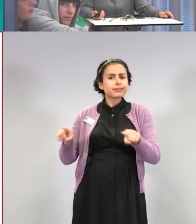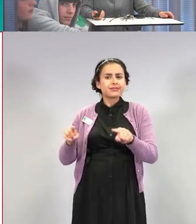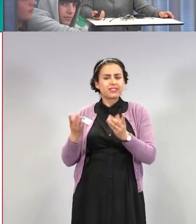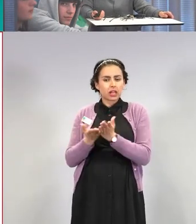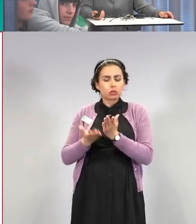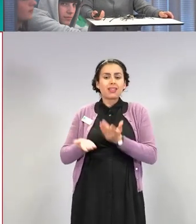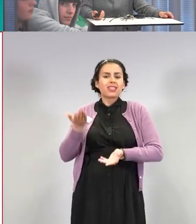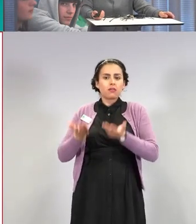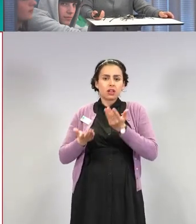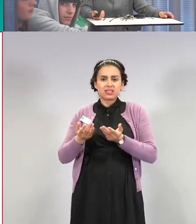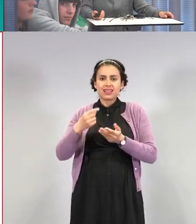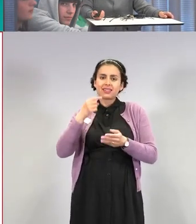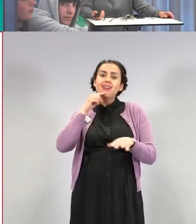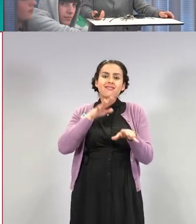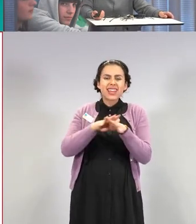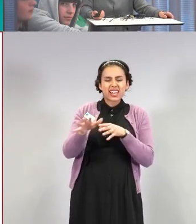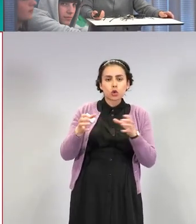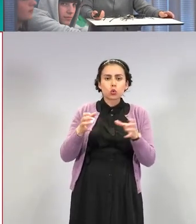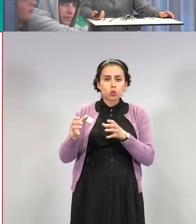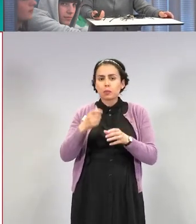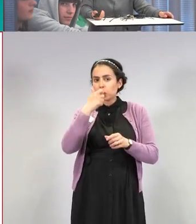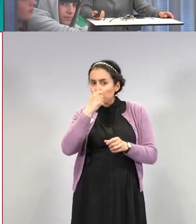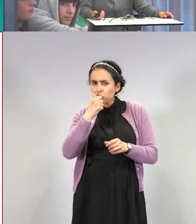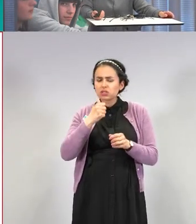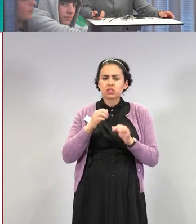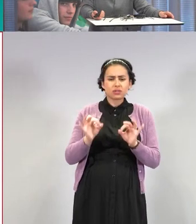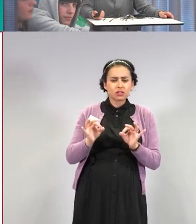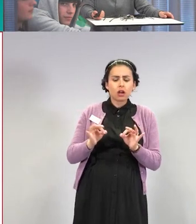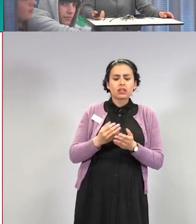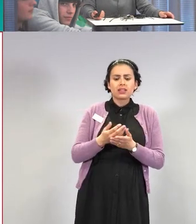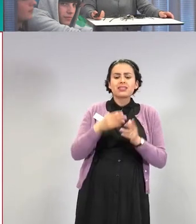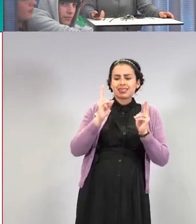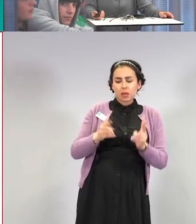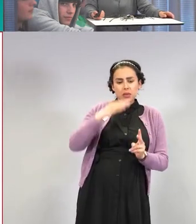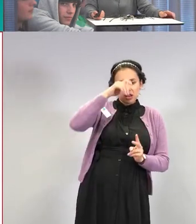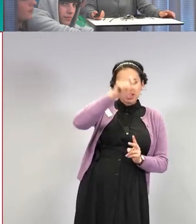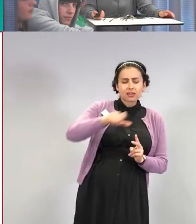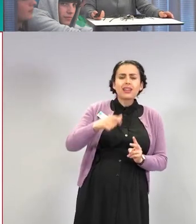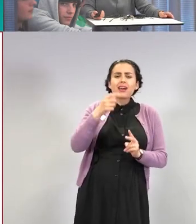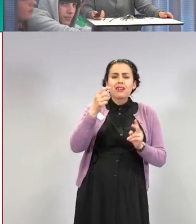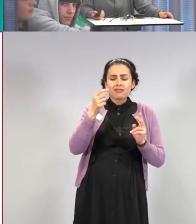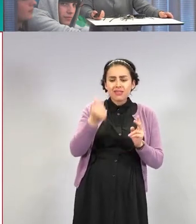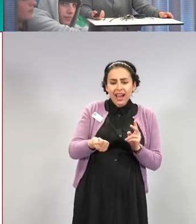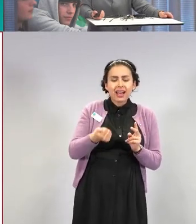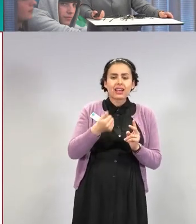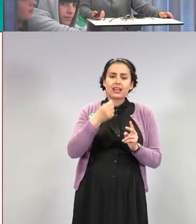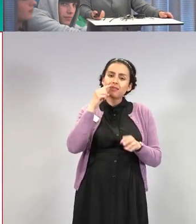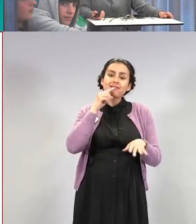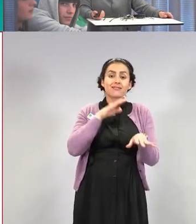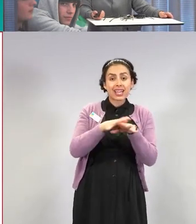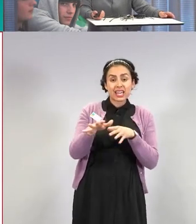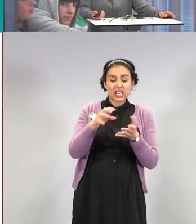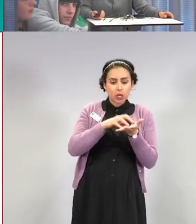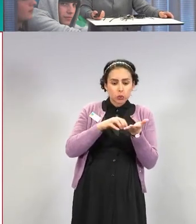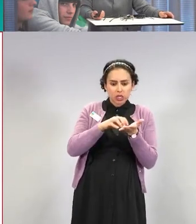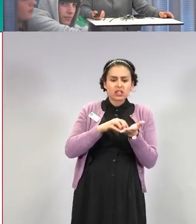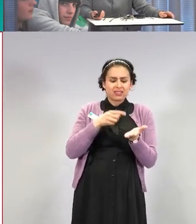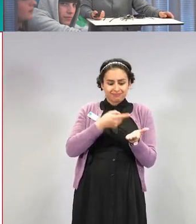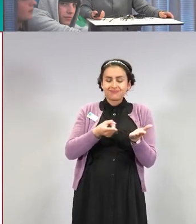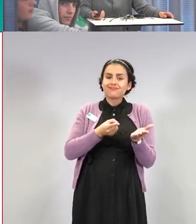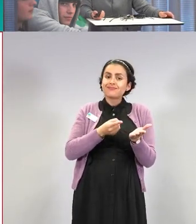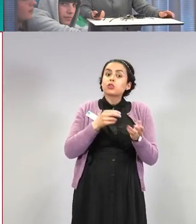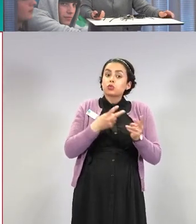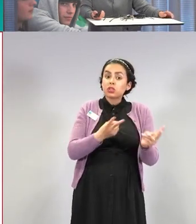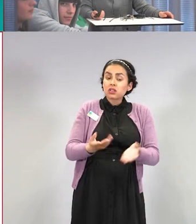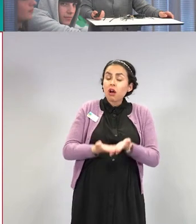että näillä samoilla henkilöillä on myös hyvin vähän verihiutaleita, jotka oikeastaan juuri ovat niitä, jotka auttavat verta hyytymään.